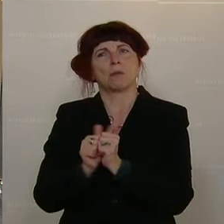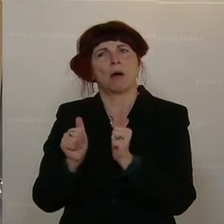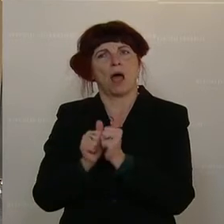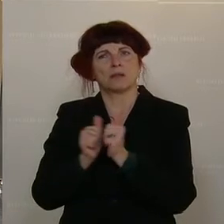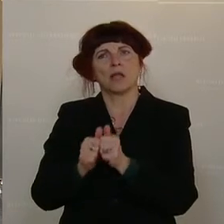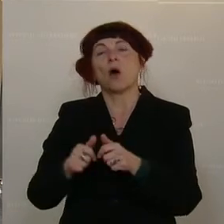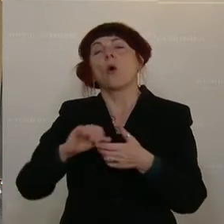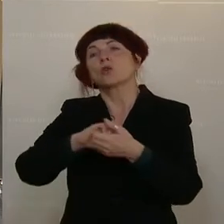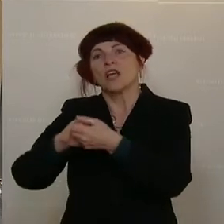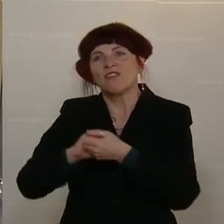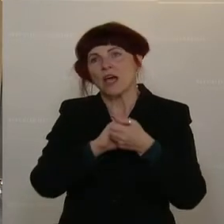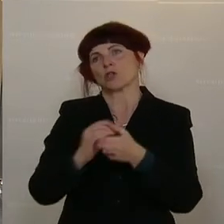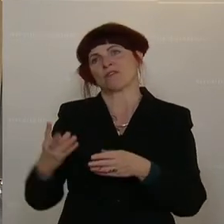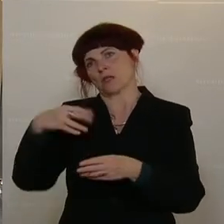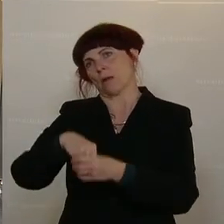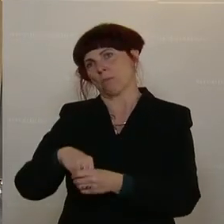was die Beschäftigten wirklich brauchen.